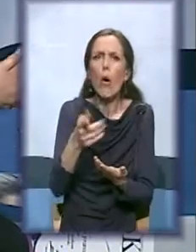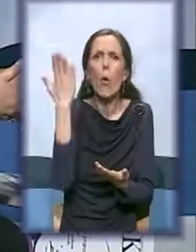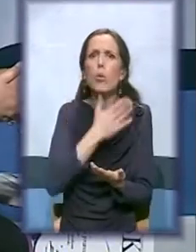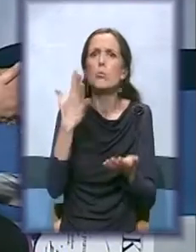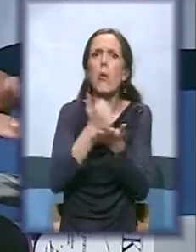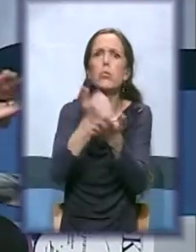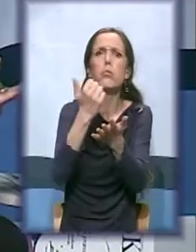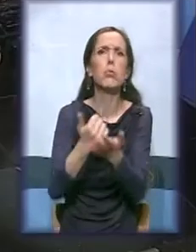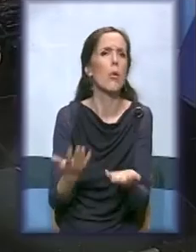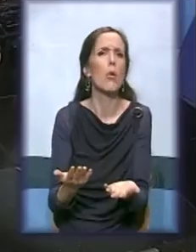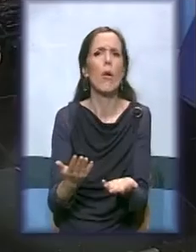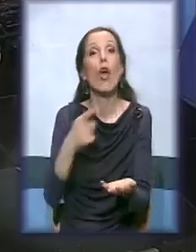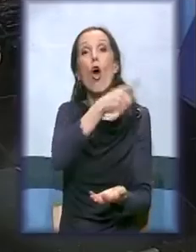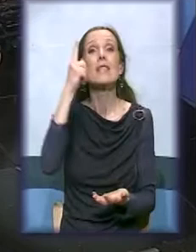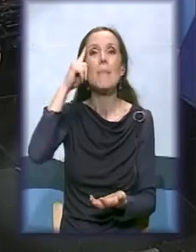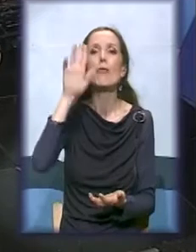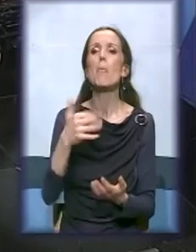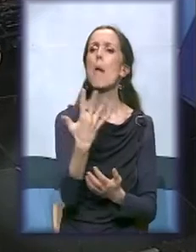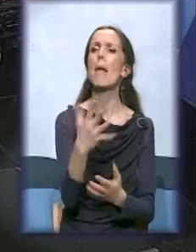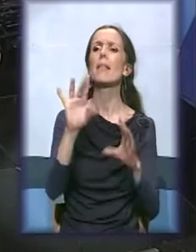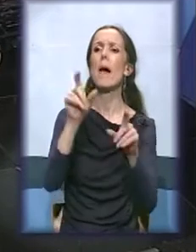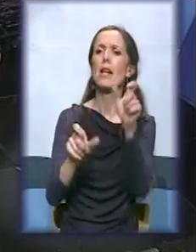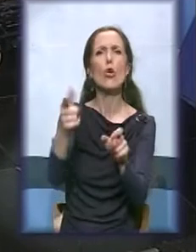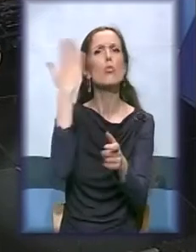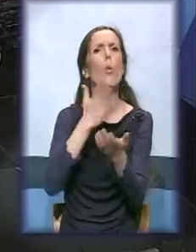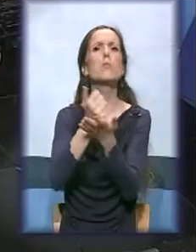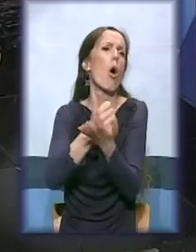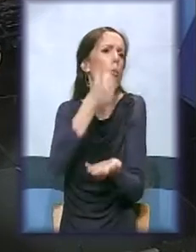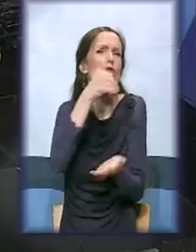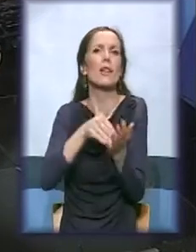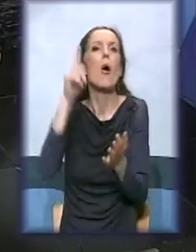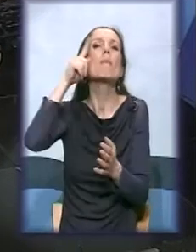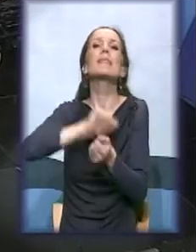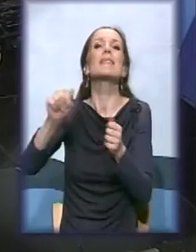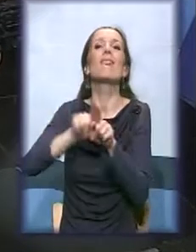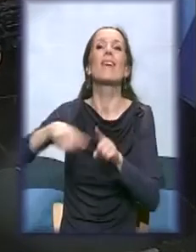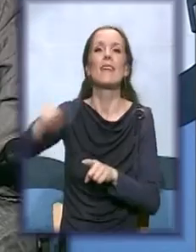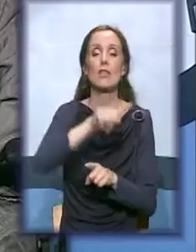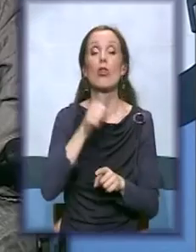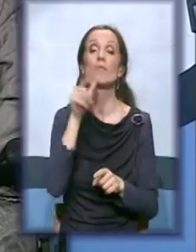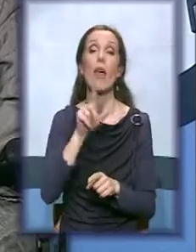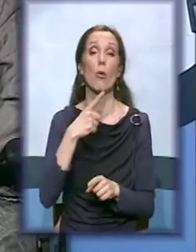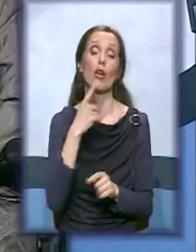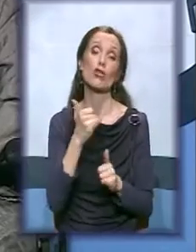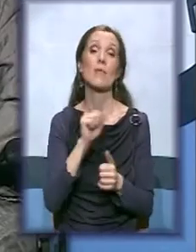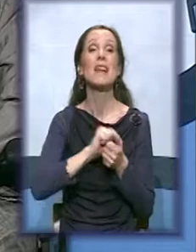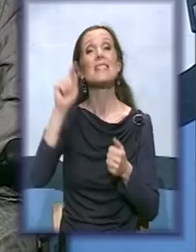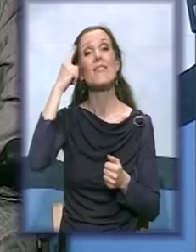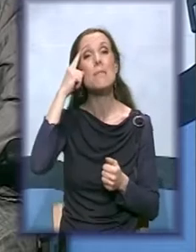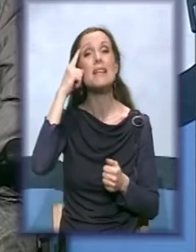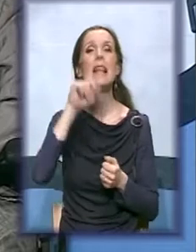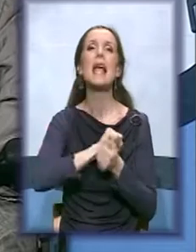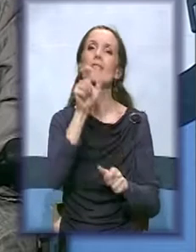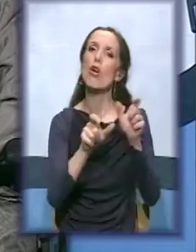ili deset osoba, smatraju da ne postoji nešto drugo. Naravno. I svi misli da sve osobe s invaliditetom i sve žene